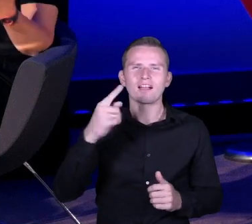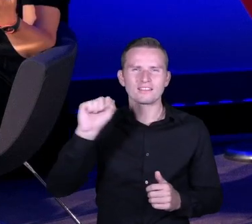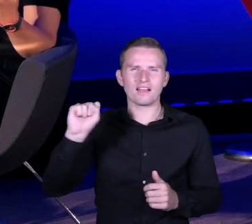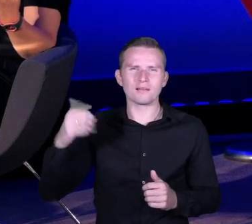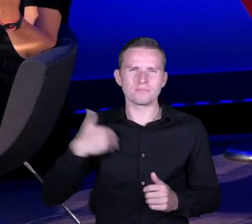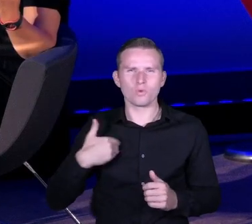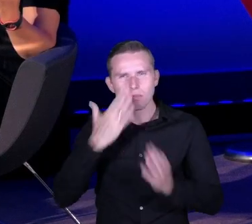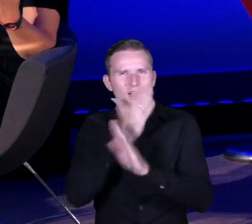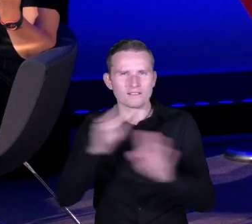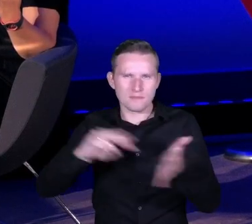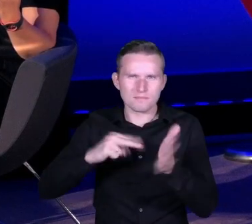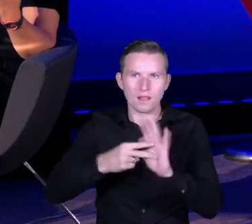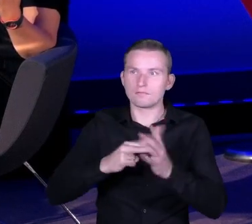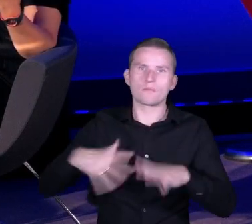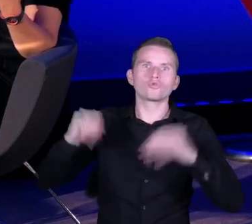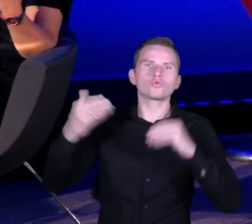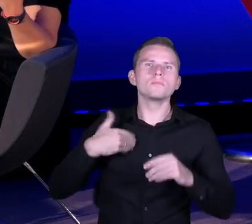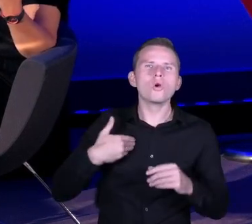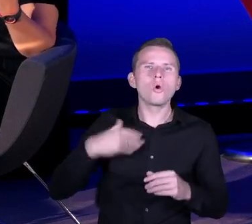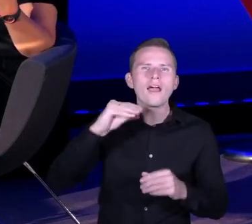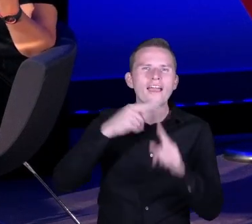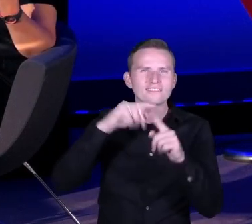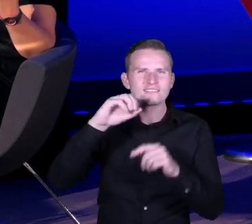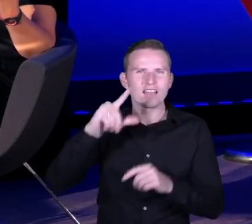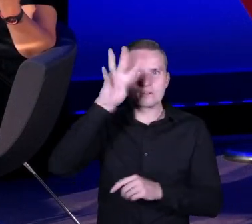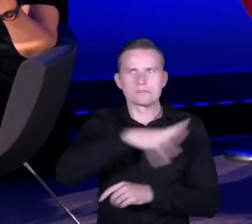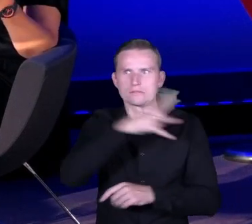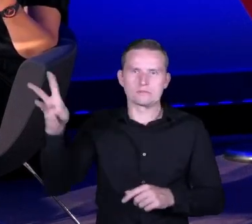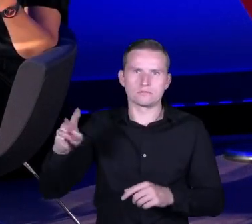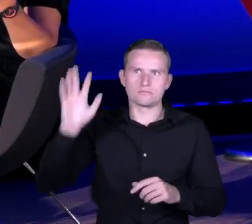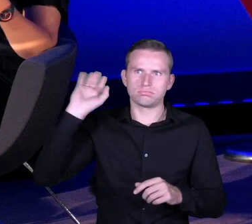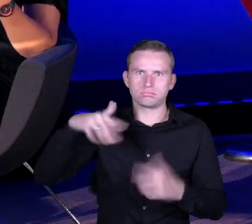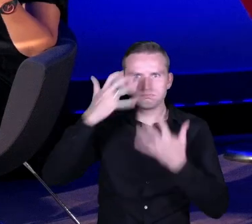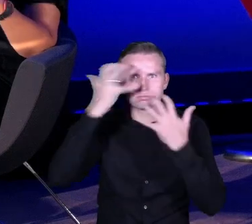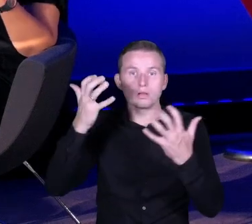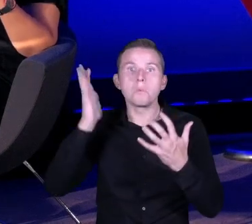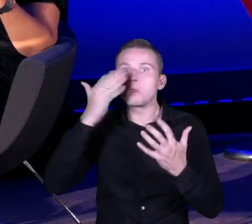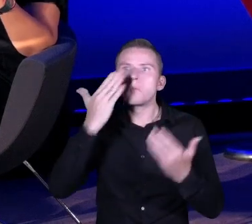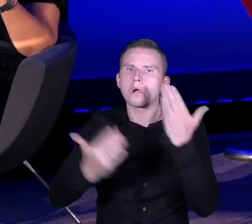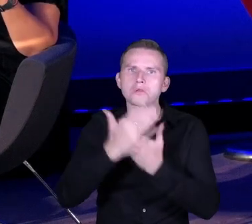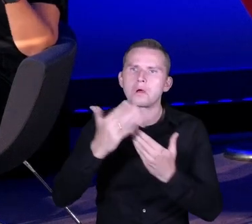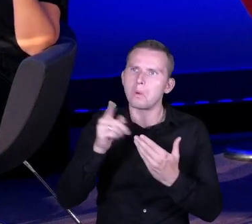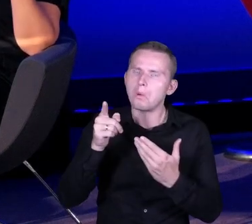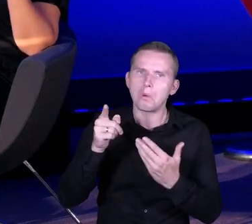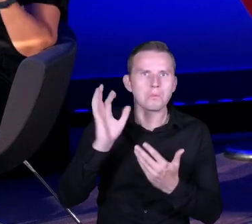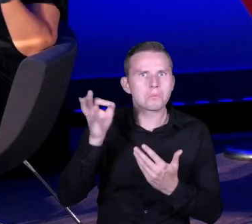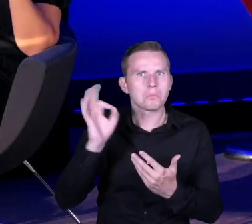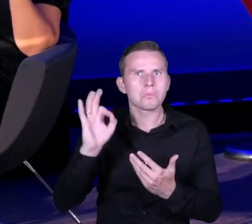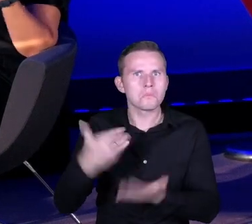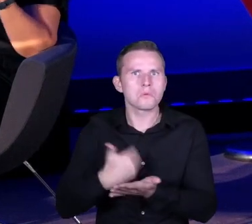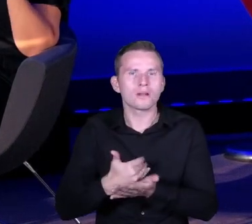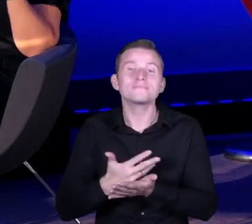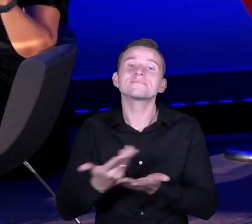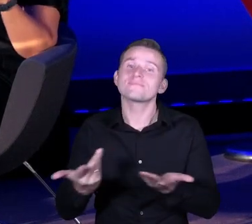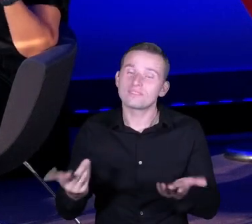w Excelu, które były początkowo bardzo przerażające, potem się okazały dosyć przyjaznym narzędziem. W każdym razie to, że ci